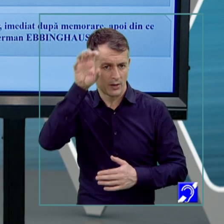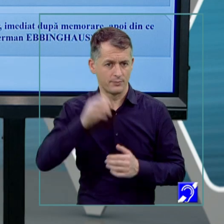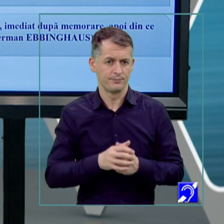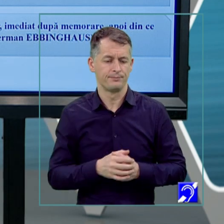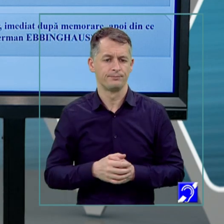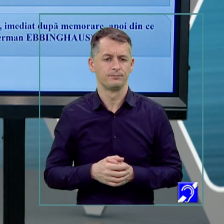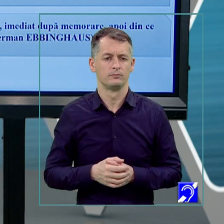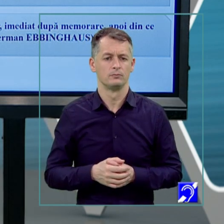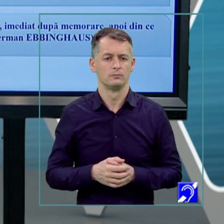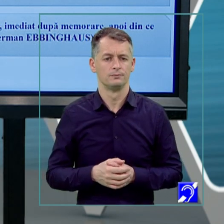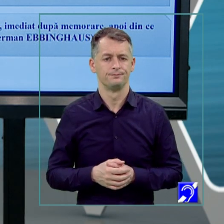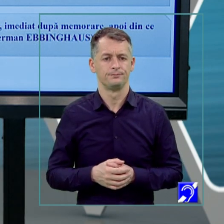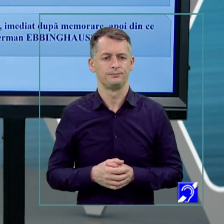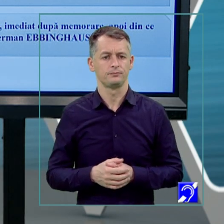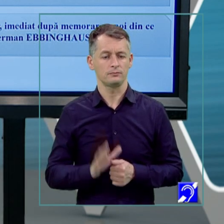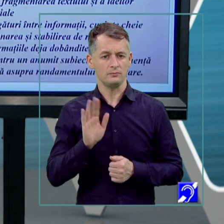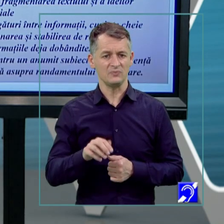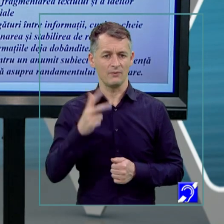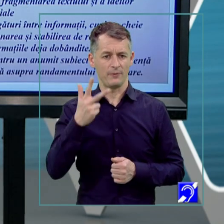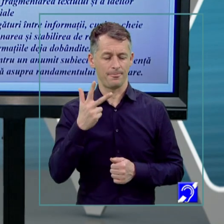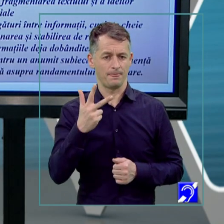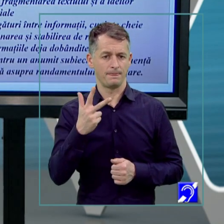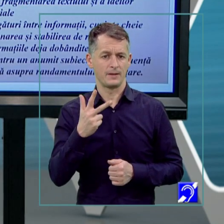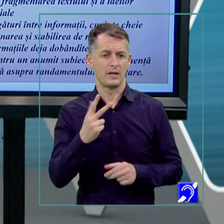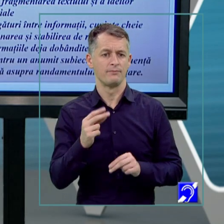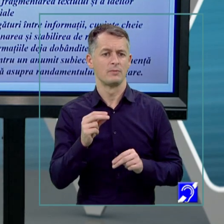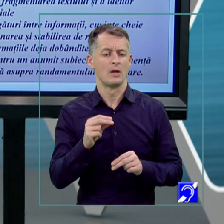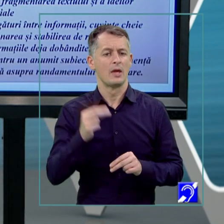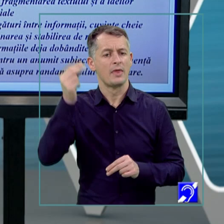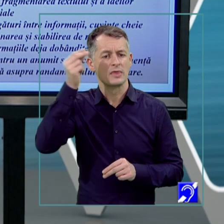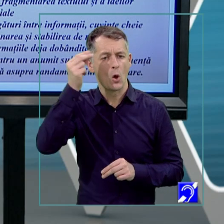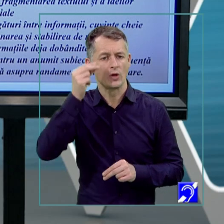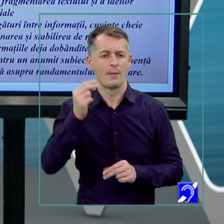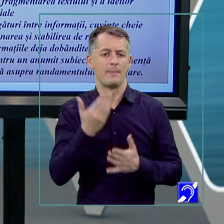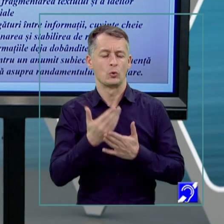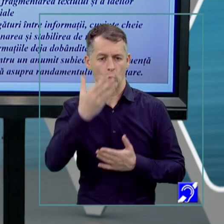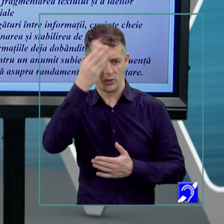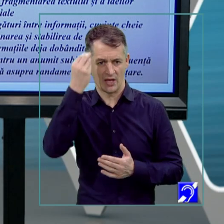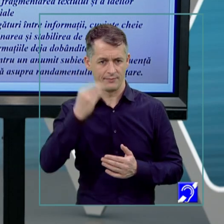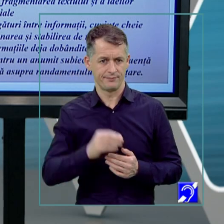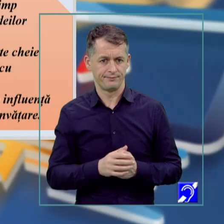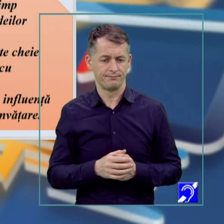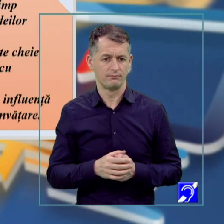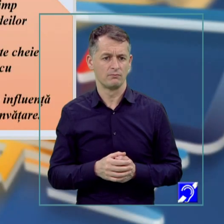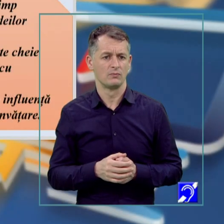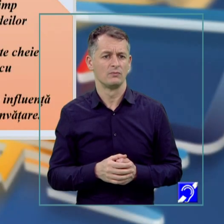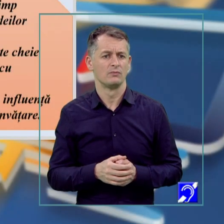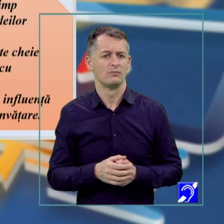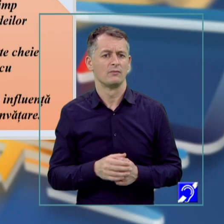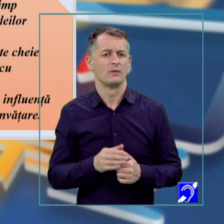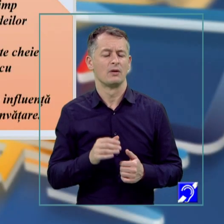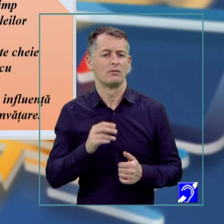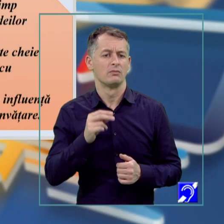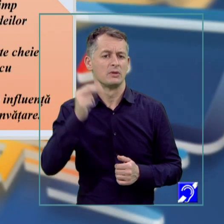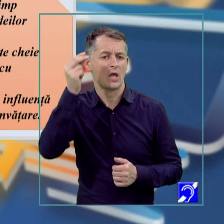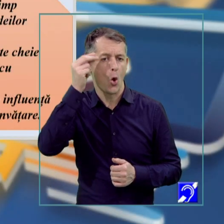stagnează. Avem trei teorii ale uitării și acestea sunt teoria interferenței, faptul că